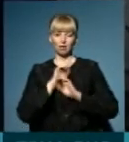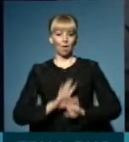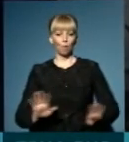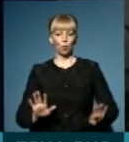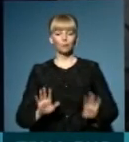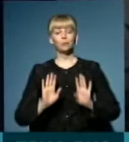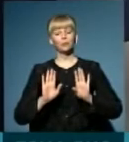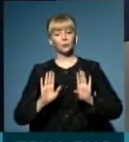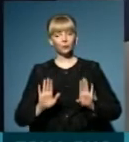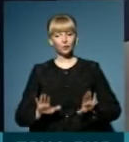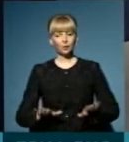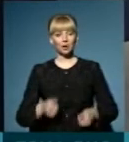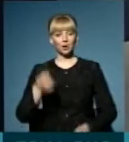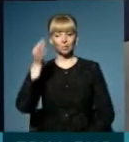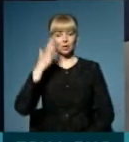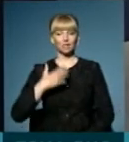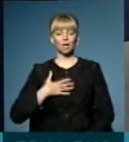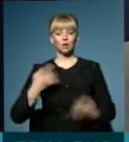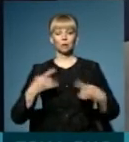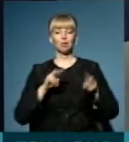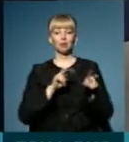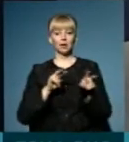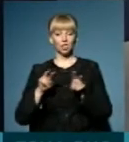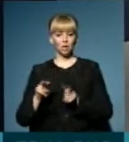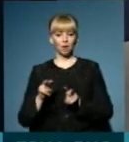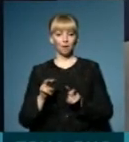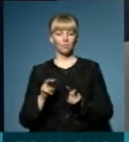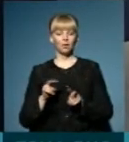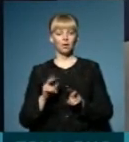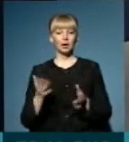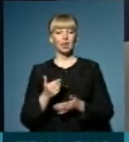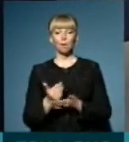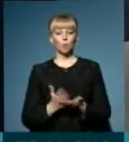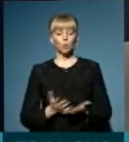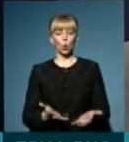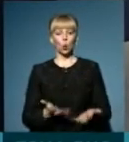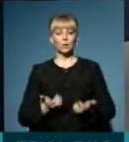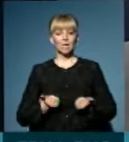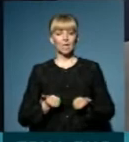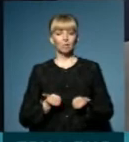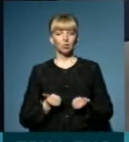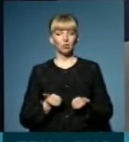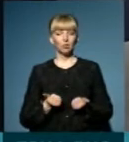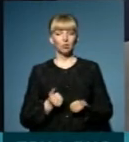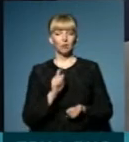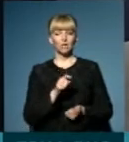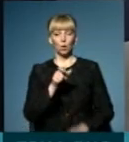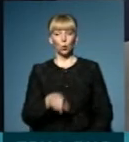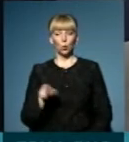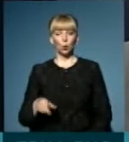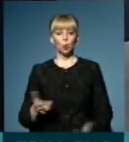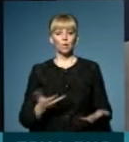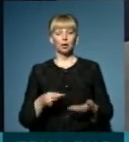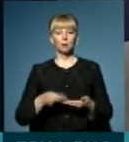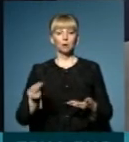Давайте ми нагадаємо нашим телеглядачам, які послуги отримають ті люди, які